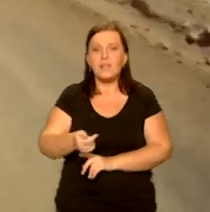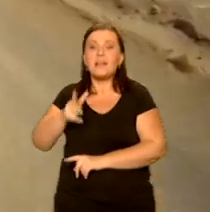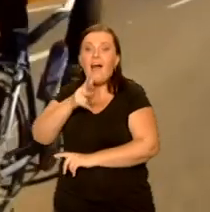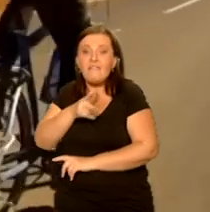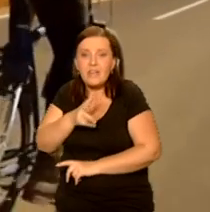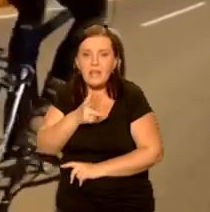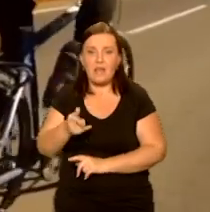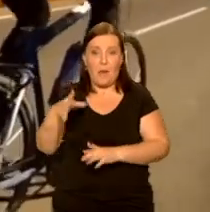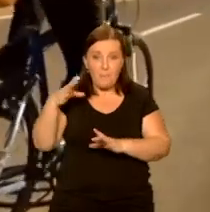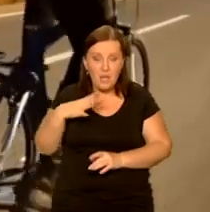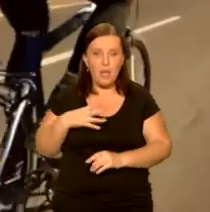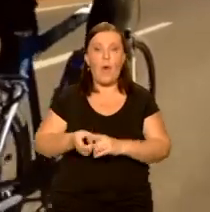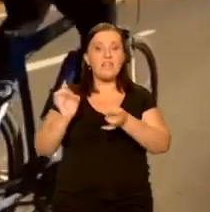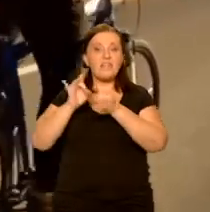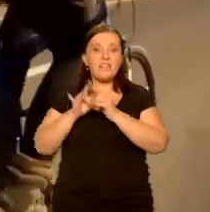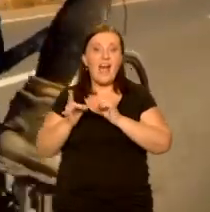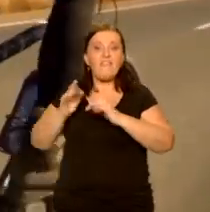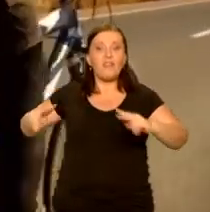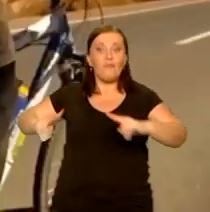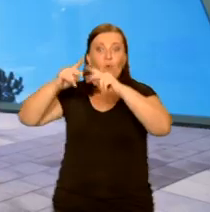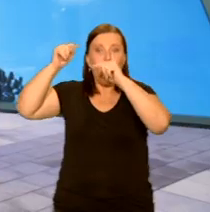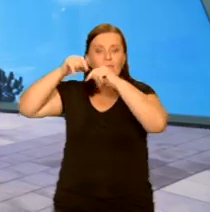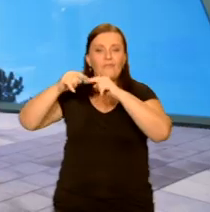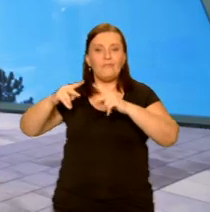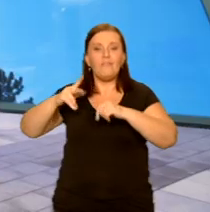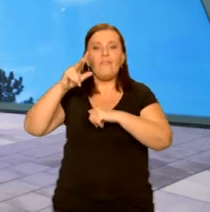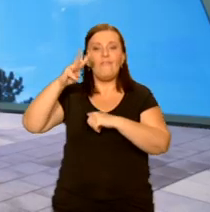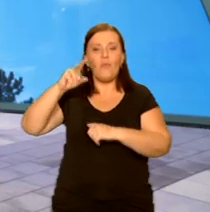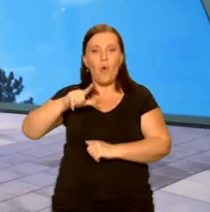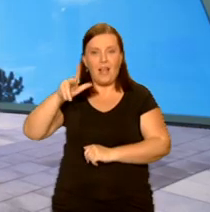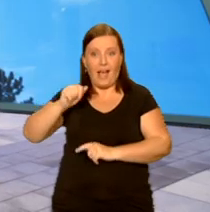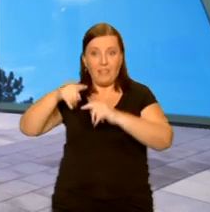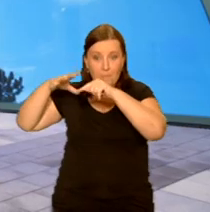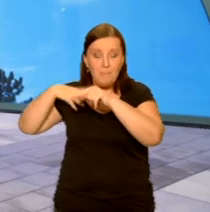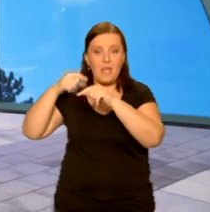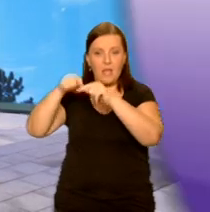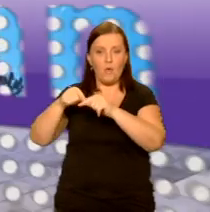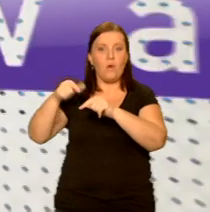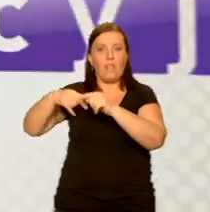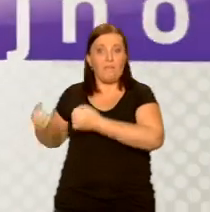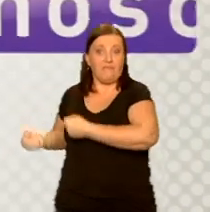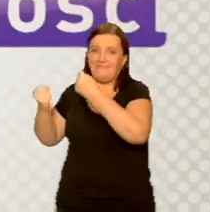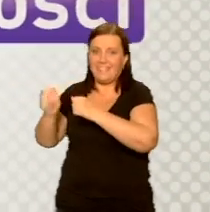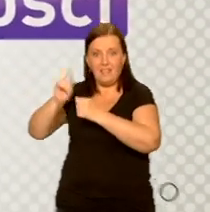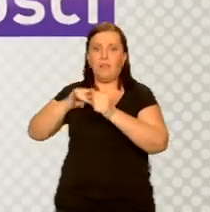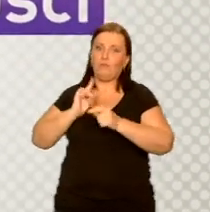Nawet była na wulkanie Jakokandita powyżej 6 tysięcy metrów, gdzie oczywiście nie została wniesiona, tylko wjechała za rowerem.